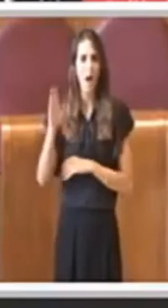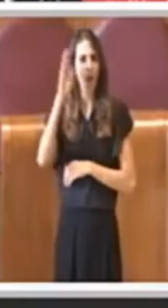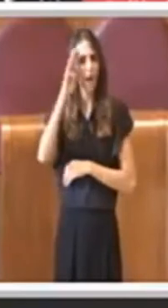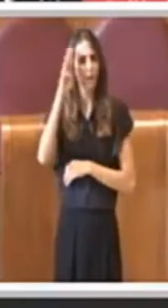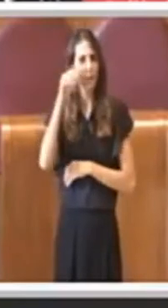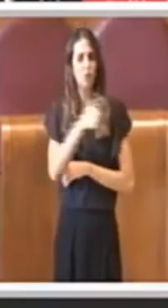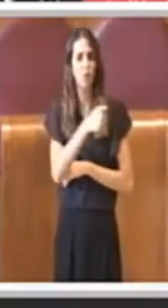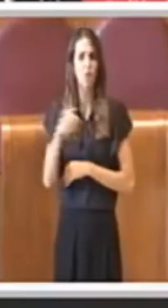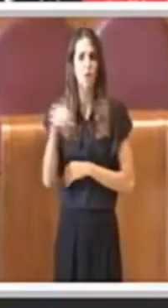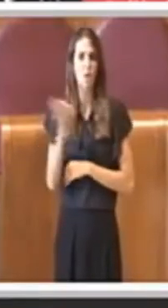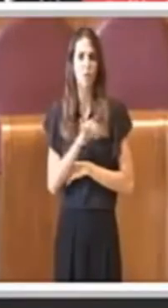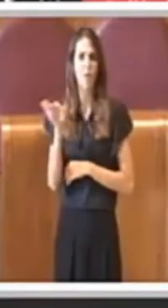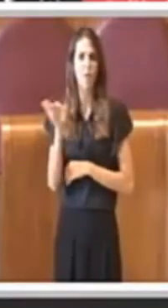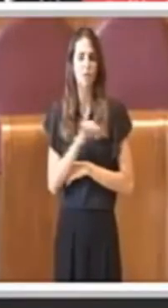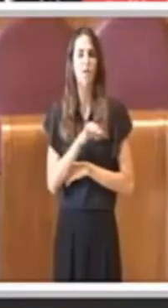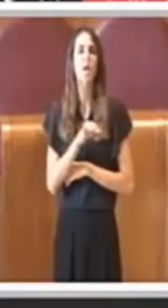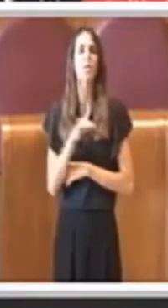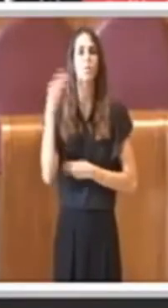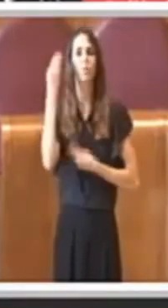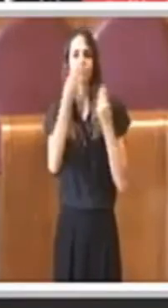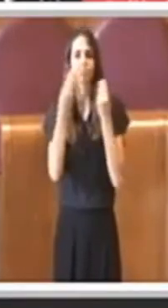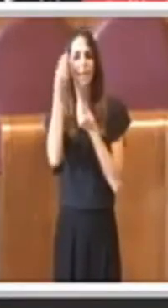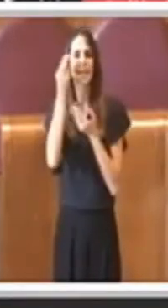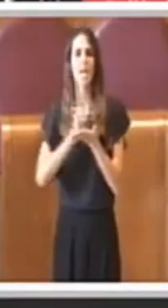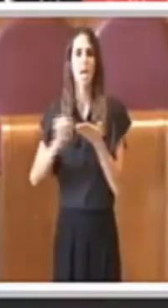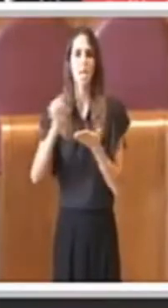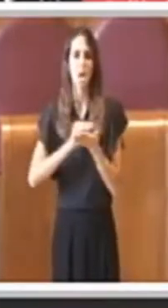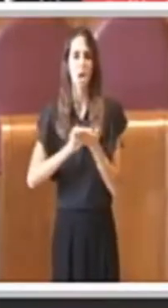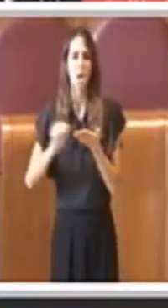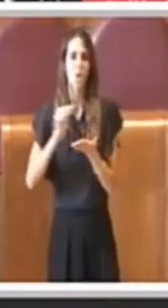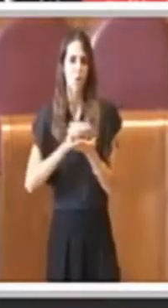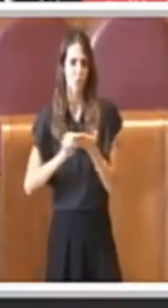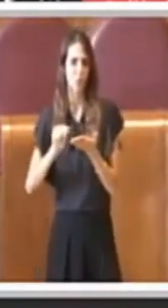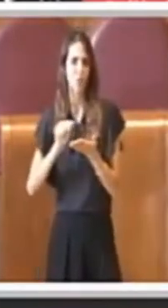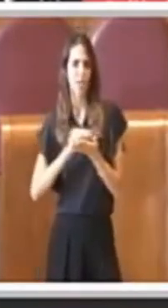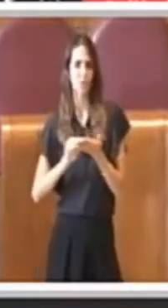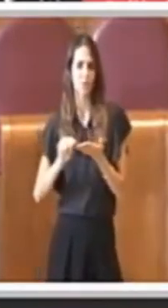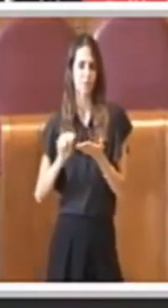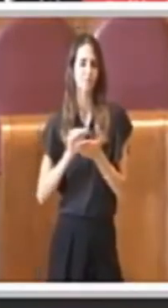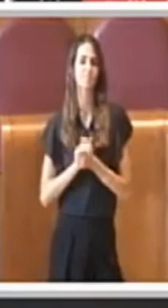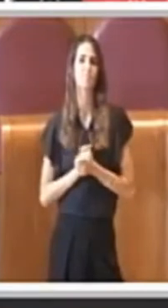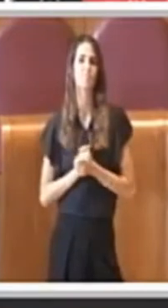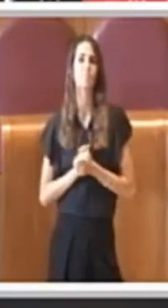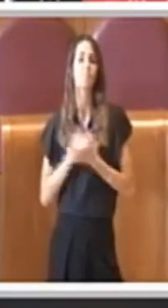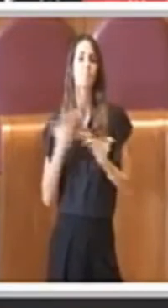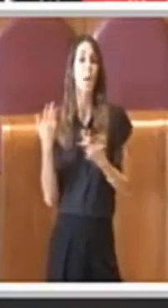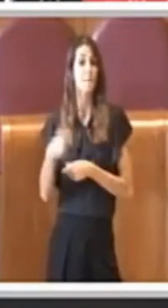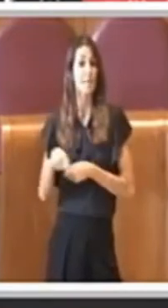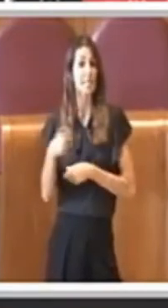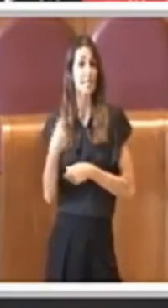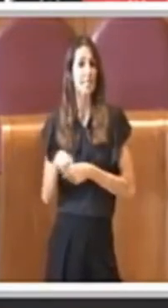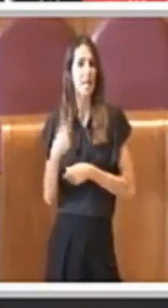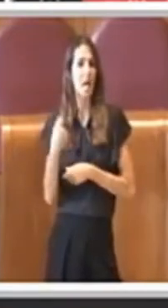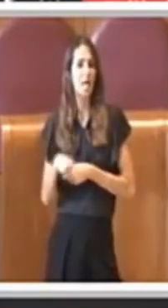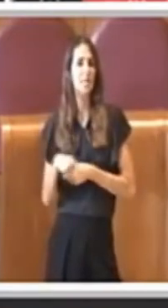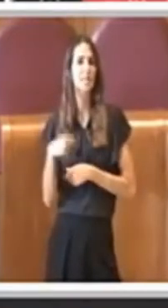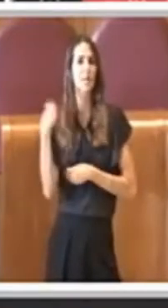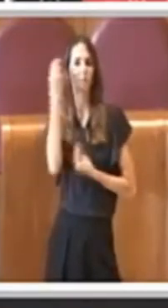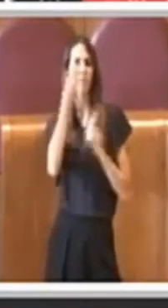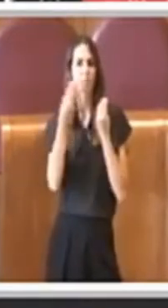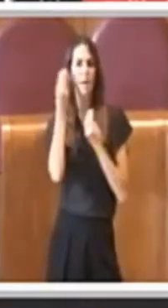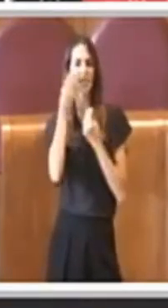pareri degli uffici. Questo parere in particolare, come ha richiamato lei, Presidente, che è inerente